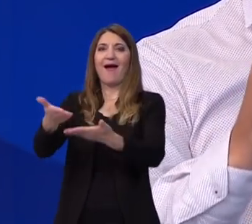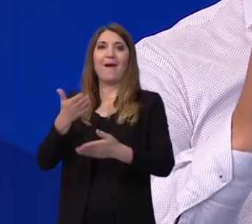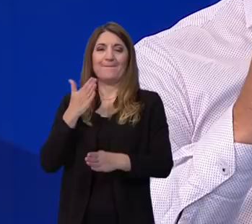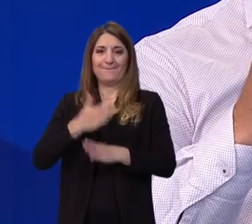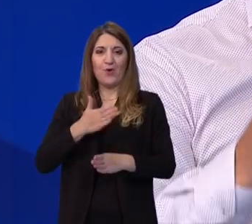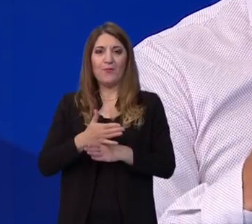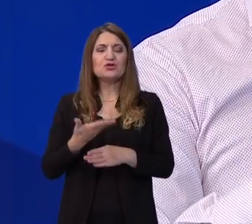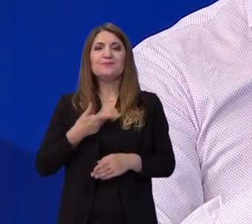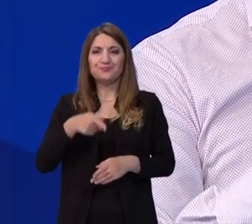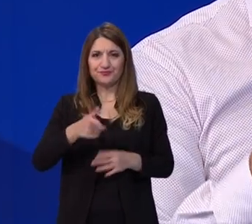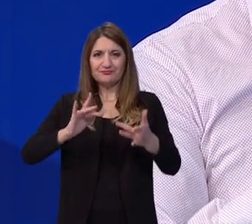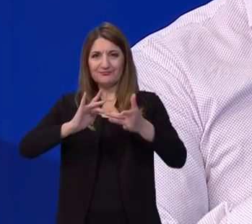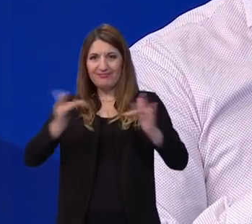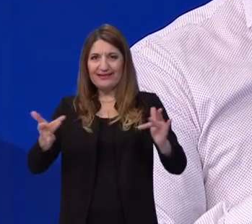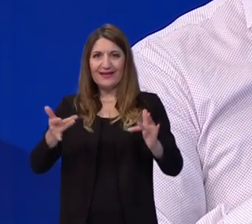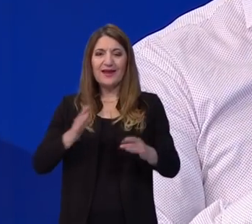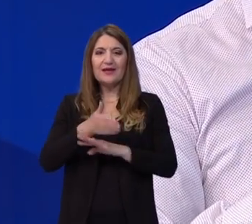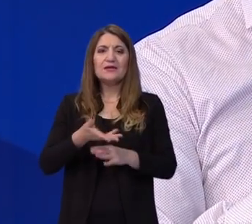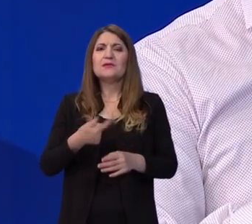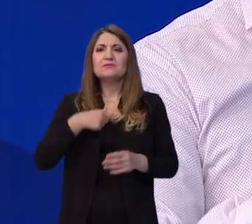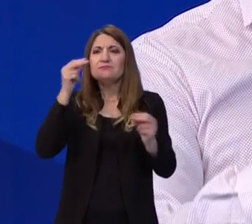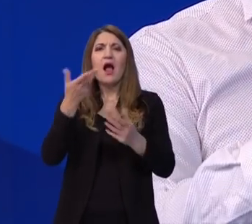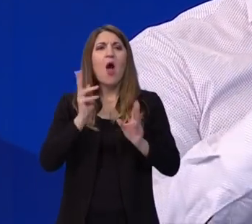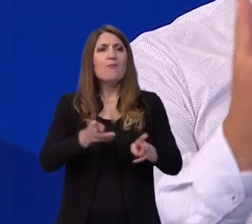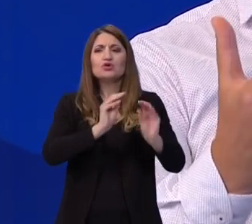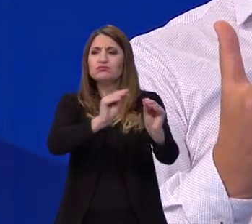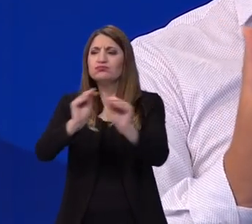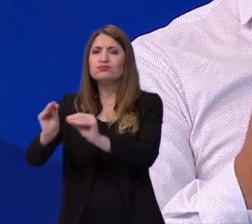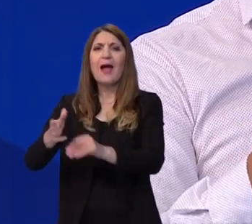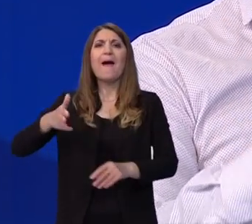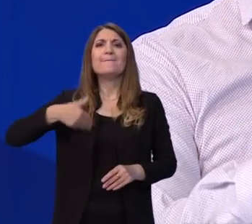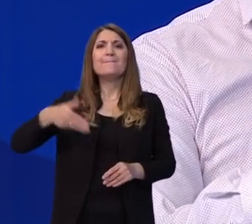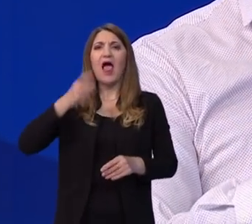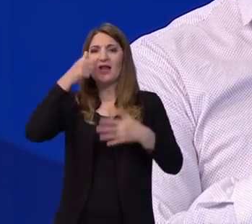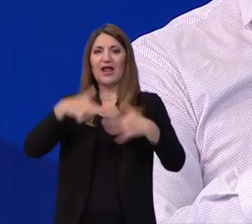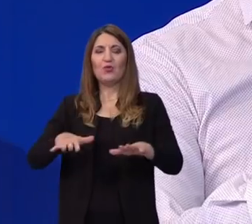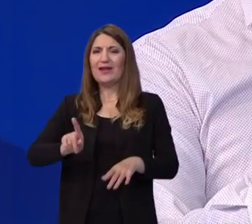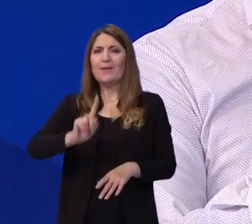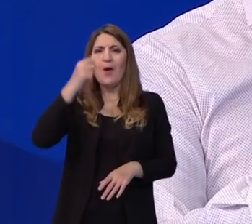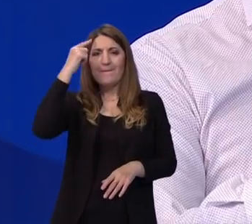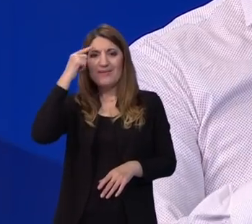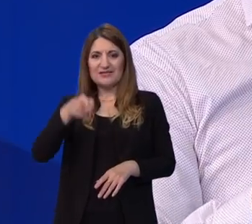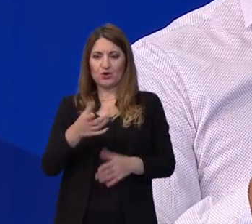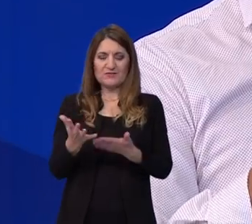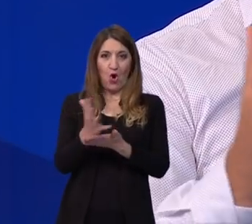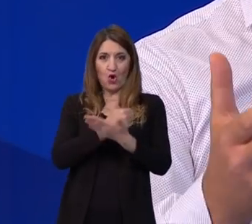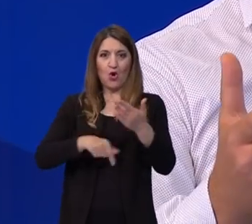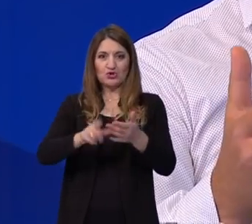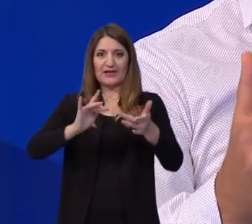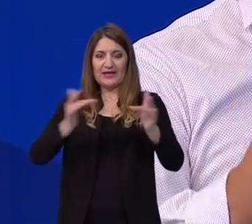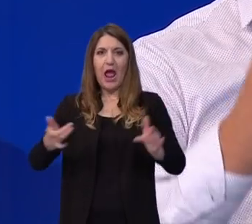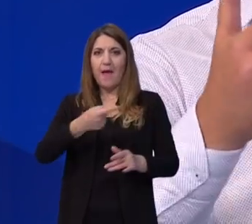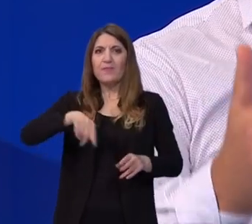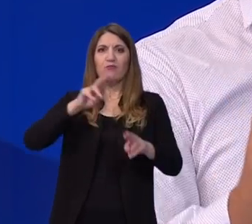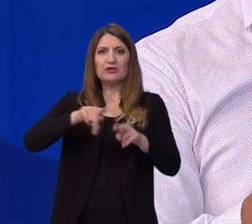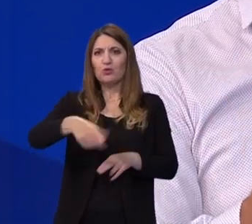je te online platforme kako možemo educirati naše mlade. I nemojmo misliti da će te platforme koje smo koristili u online nastavi, da ćemo mi